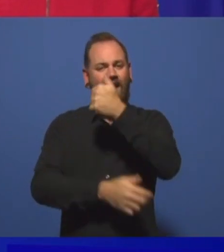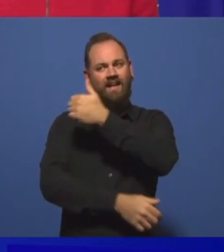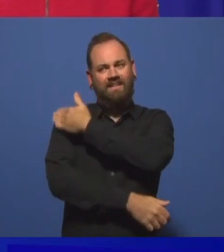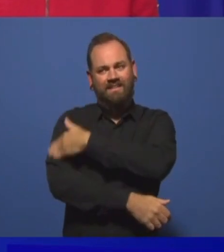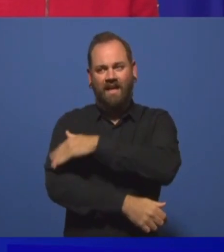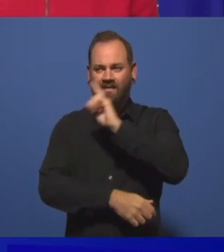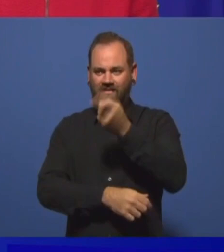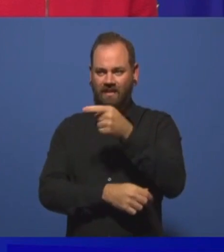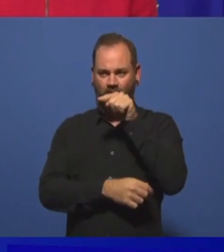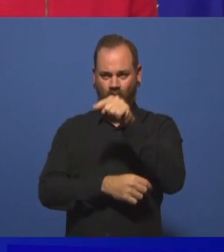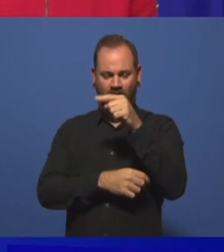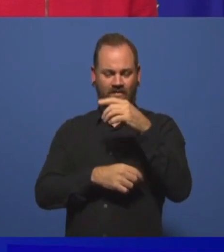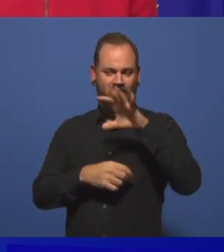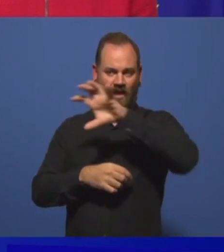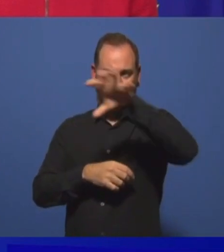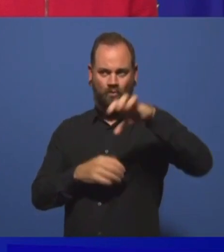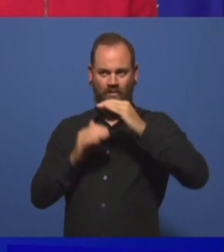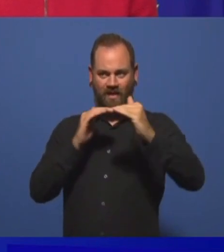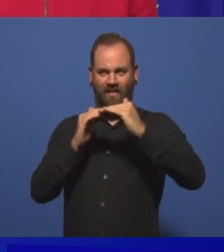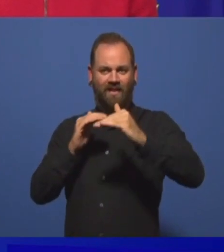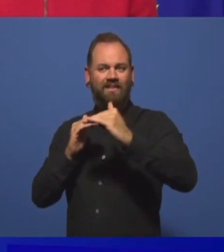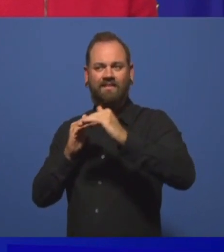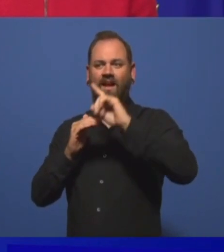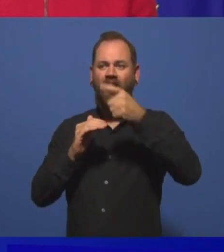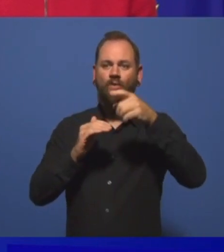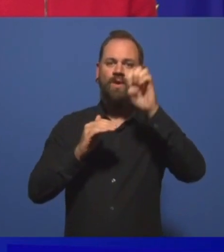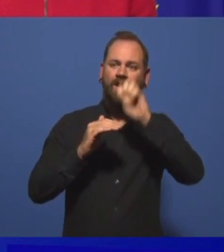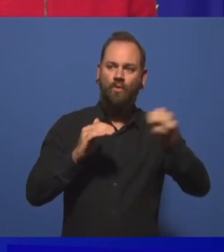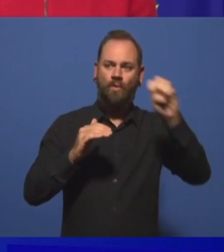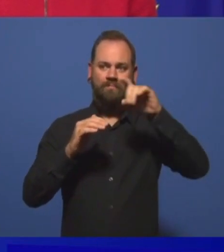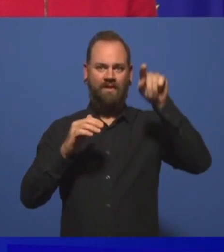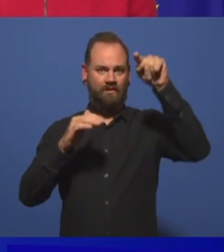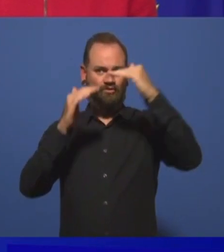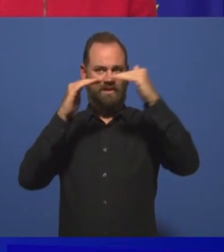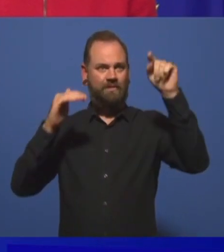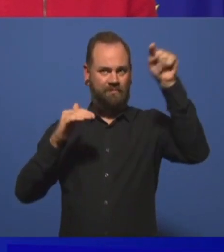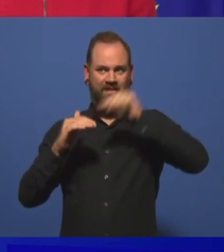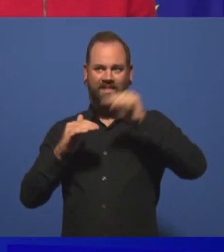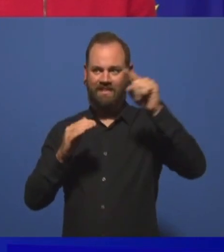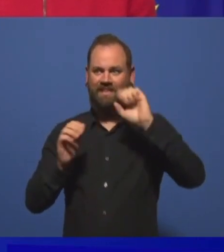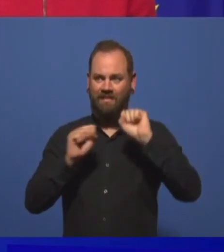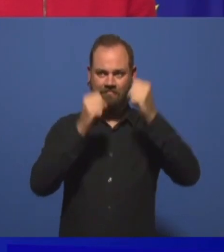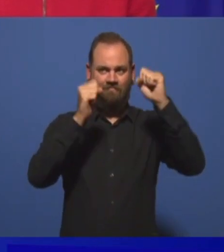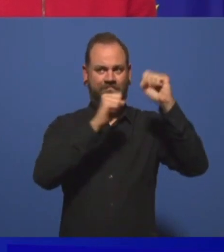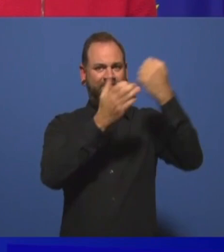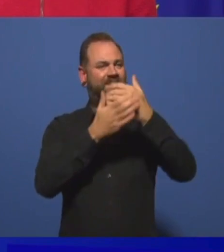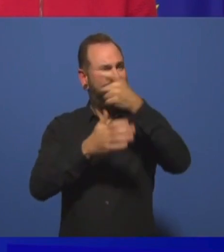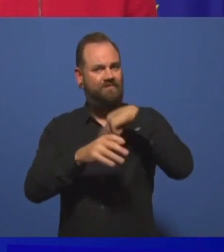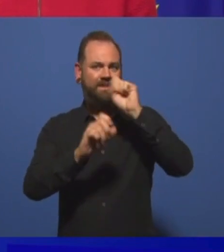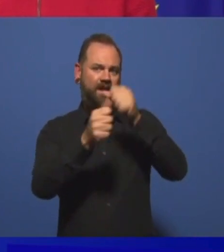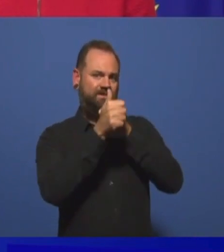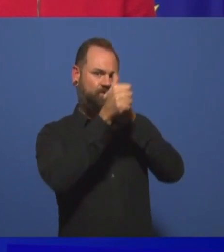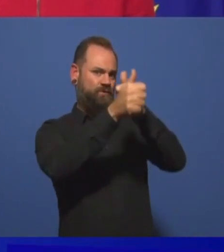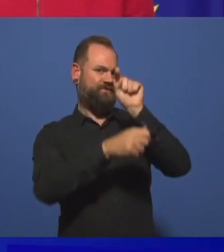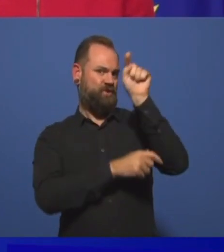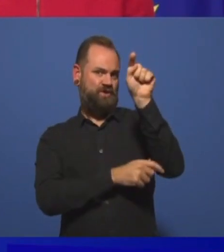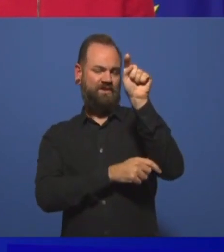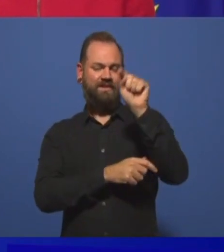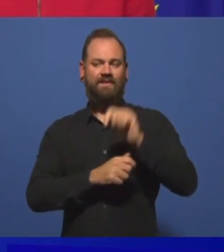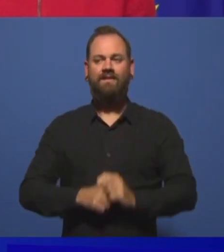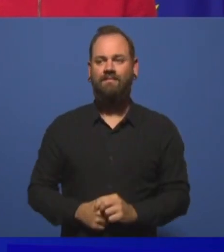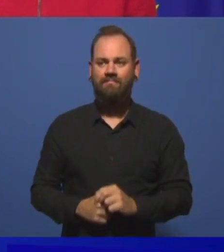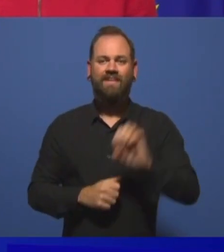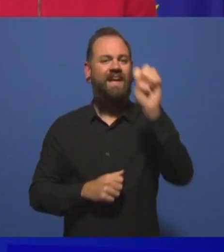Europa kann unterstützend wirken. Europa gibt jedem die Freiheit, zu glauben oder nicht zu glauben. Europa ist aber auch